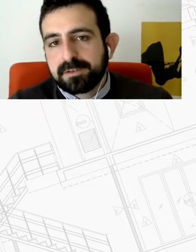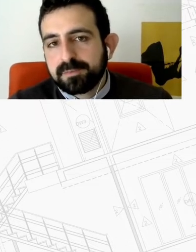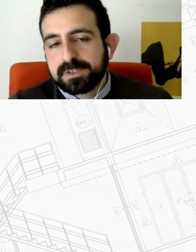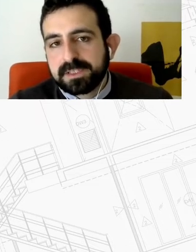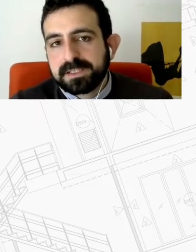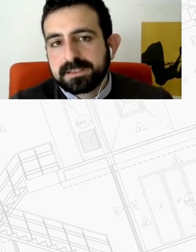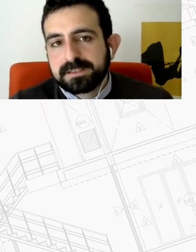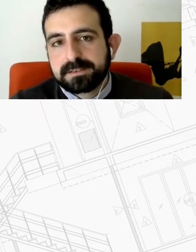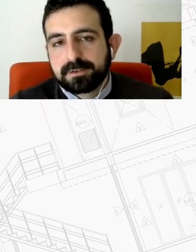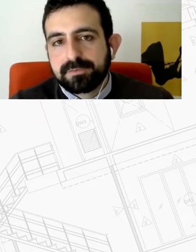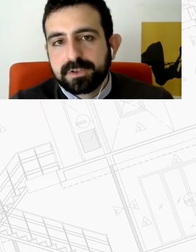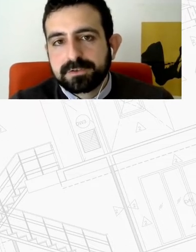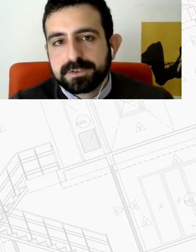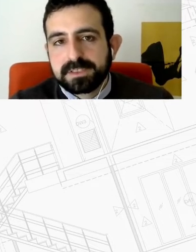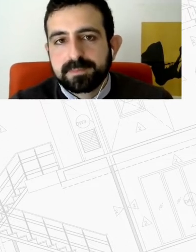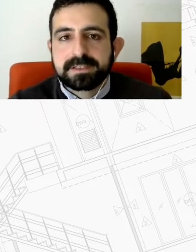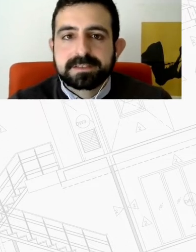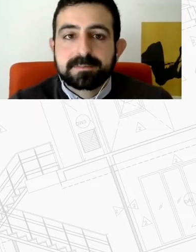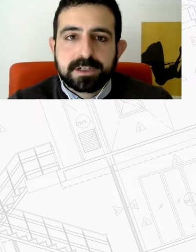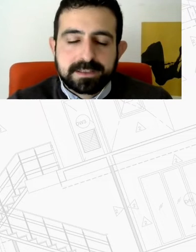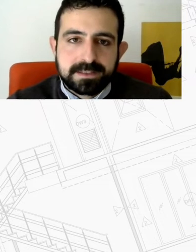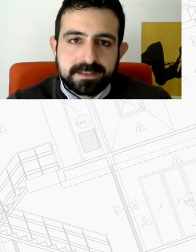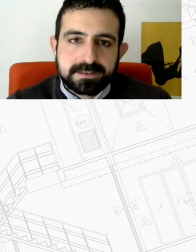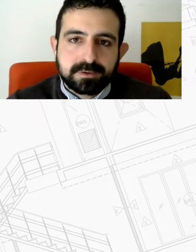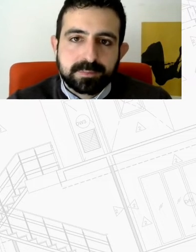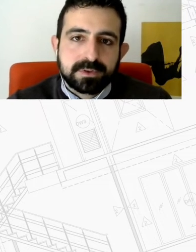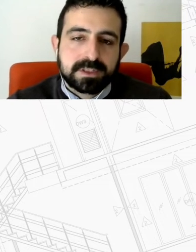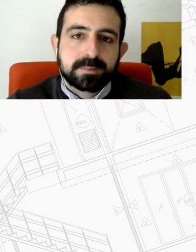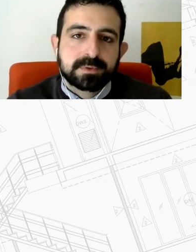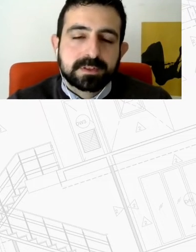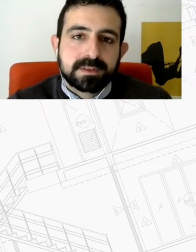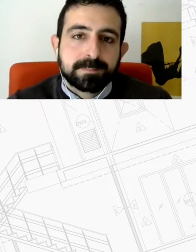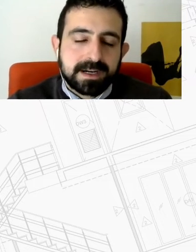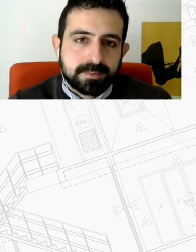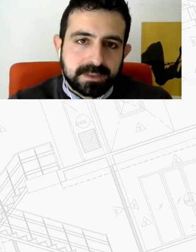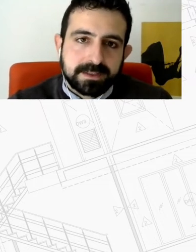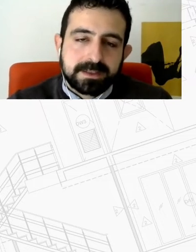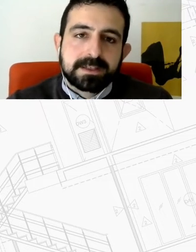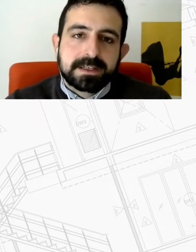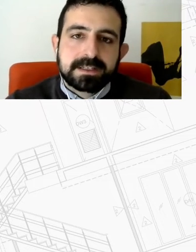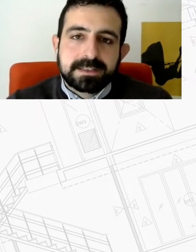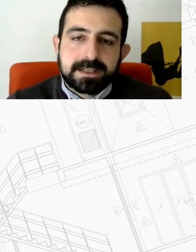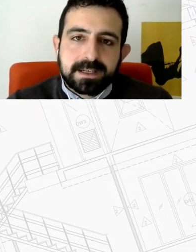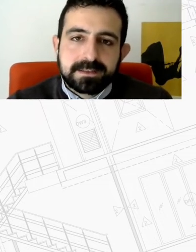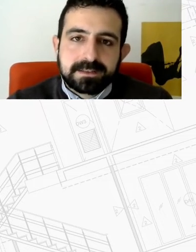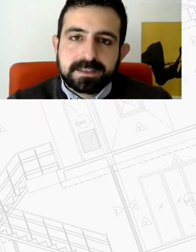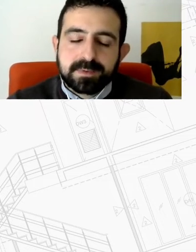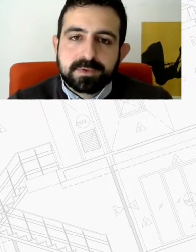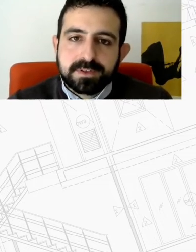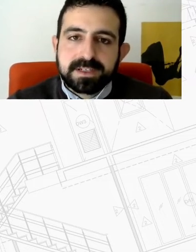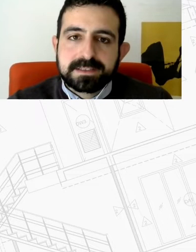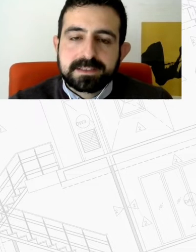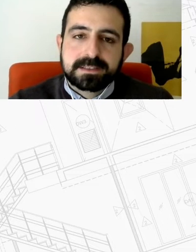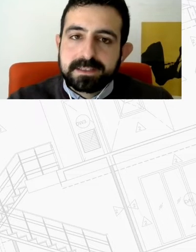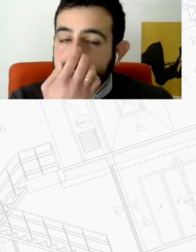θεωρούμε ότι είναι ένα κομβικό ζήτημα δημοκρατίας το οποίο έχει τιμηθεί πάρα πολύ στην Ελλάδα είτε σε